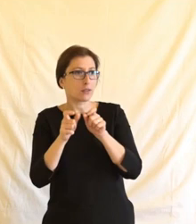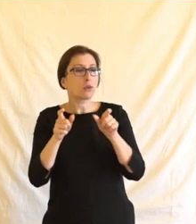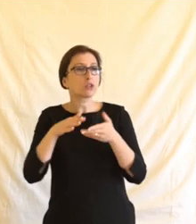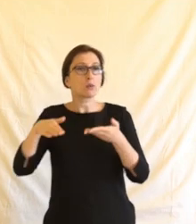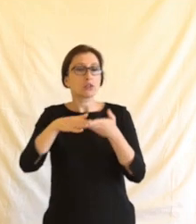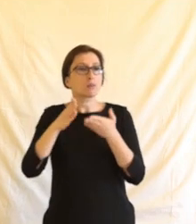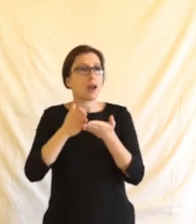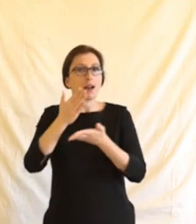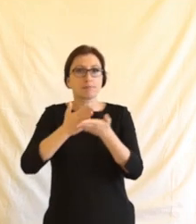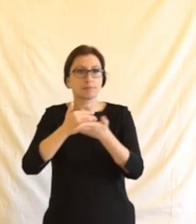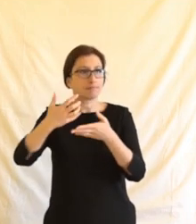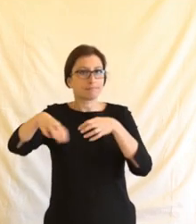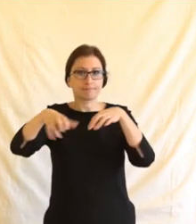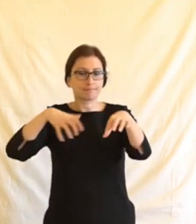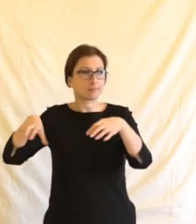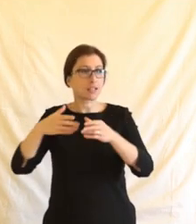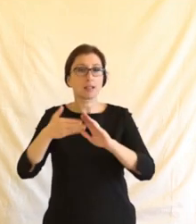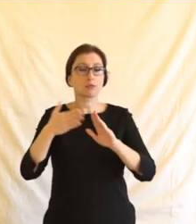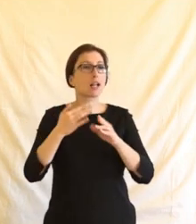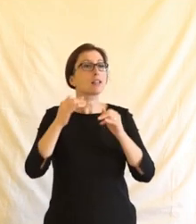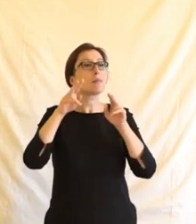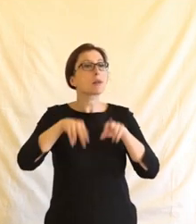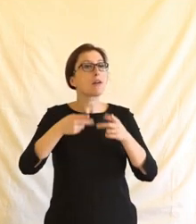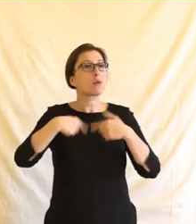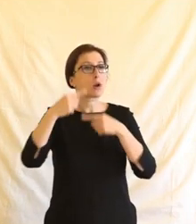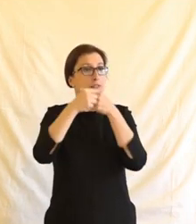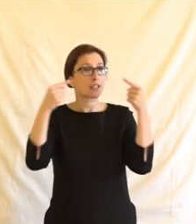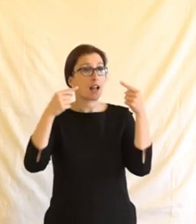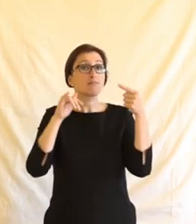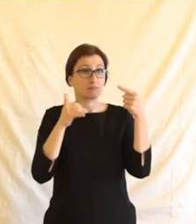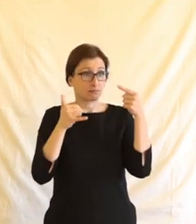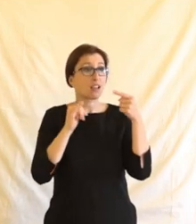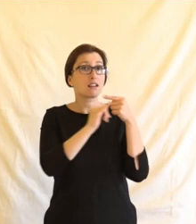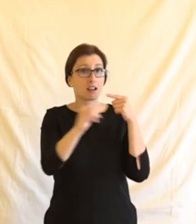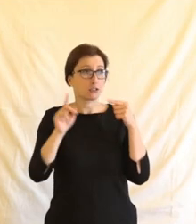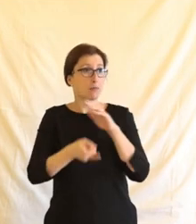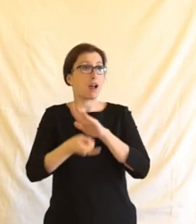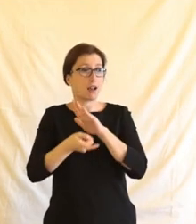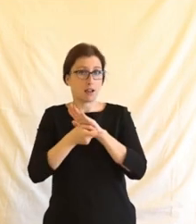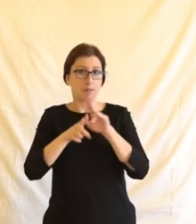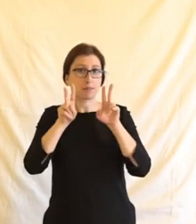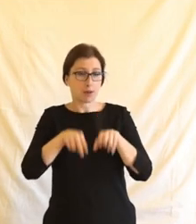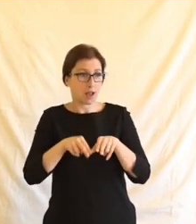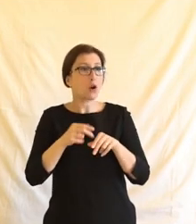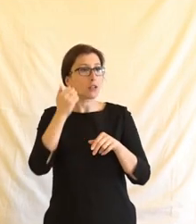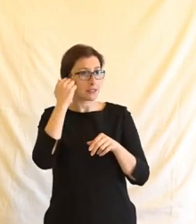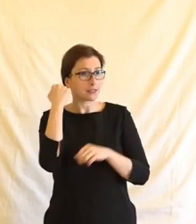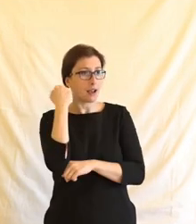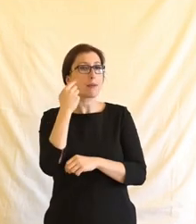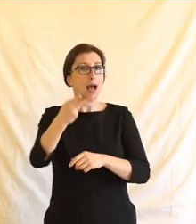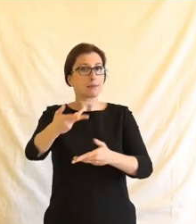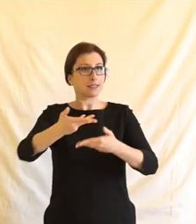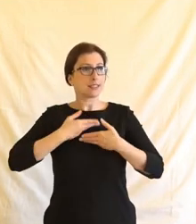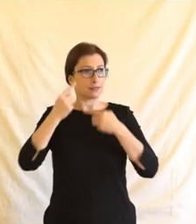prostě rozdělená z mnoha důvodů, když dám příklad právo na vzdělání, tak samozřejmě mám nárok na základně lidské právo získat